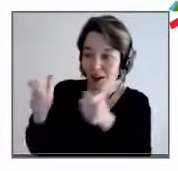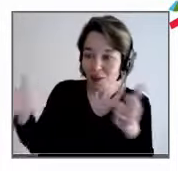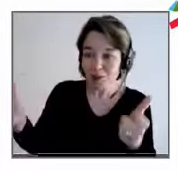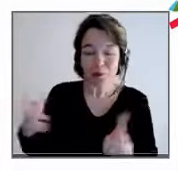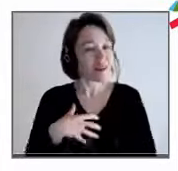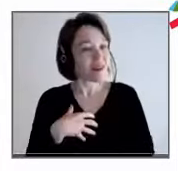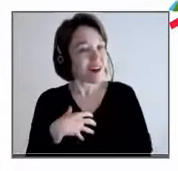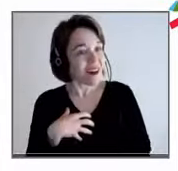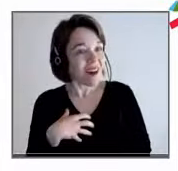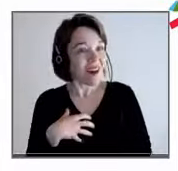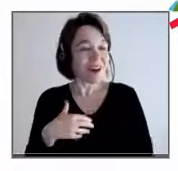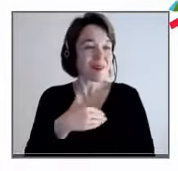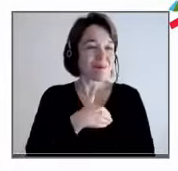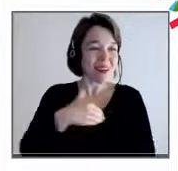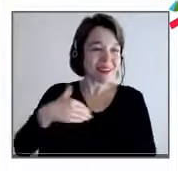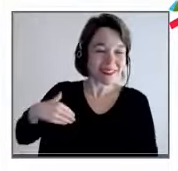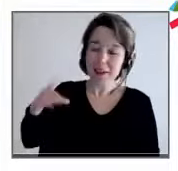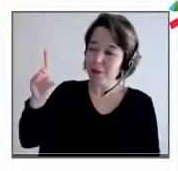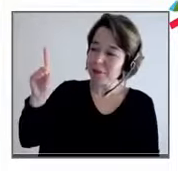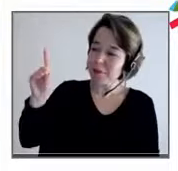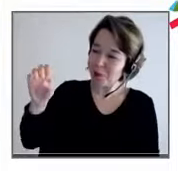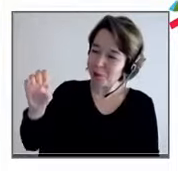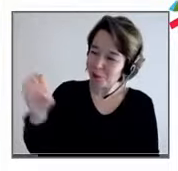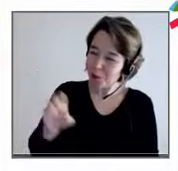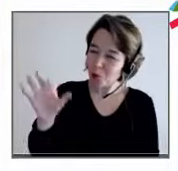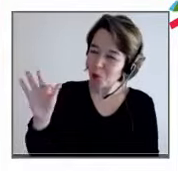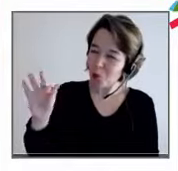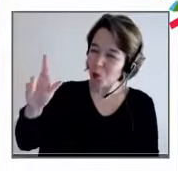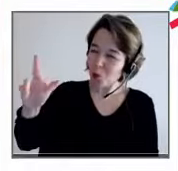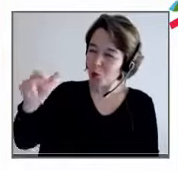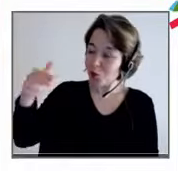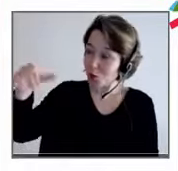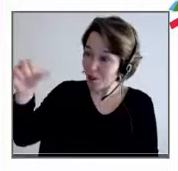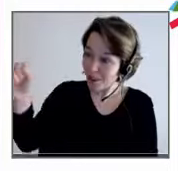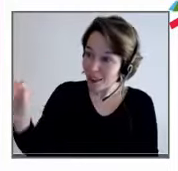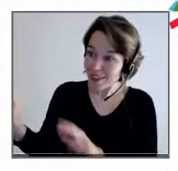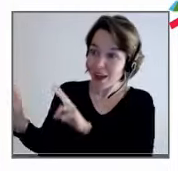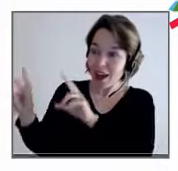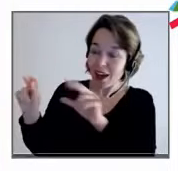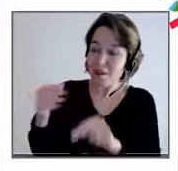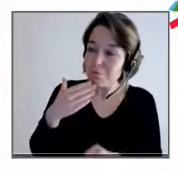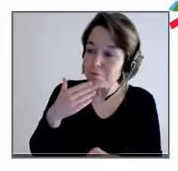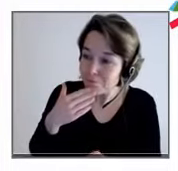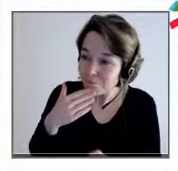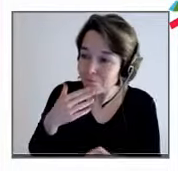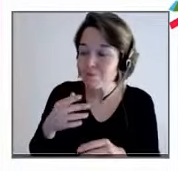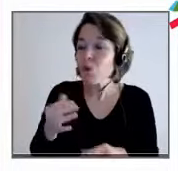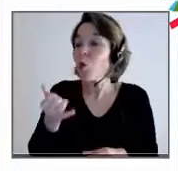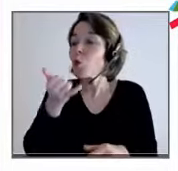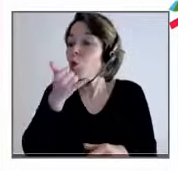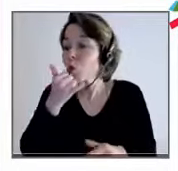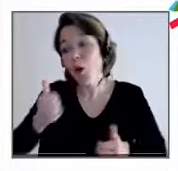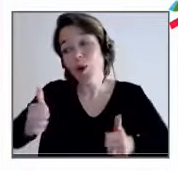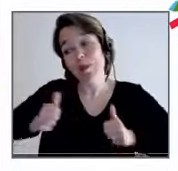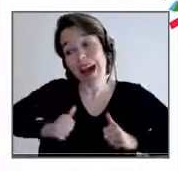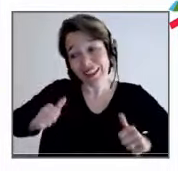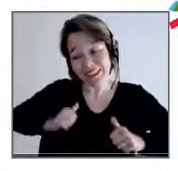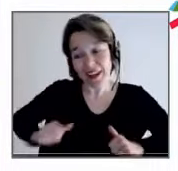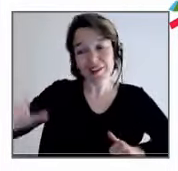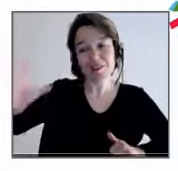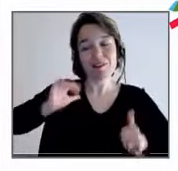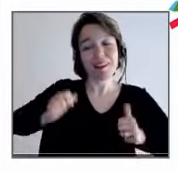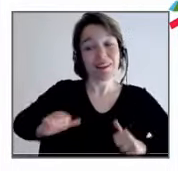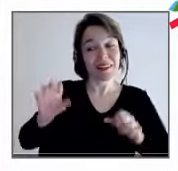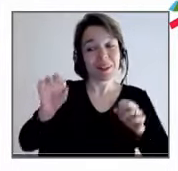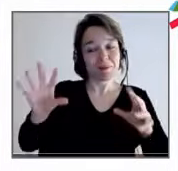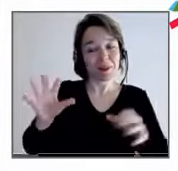nous rejoindre après qu'elle se soit trompée de siège du monde, tout simplement. Elle avait pris l'ancien siège qui est Avenue